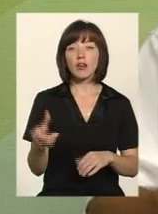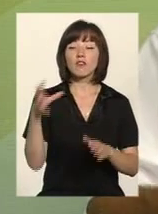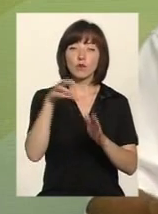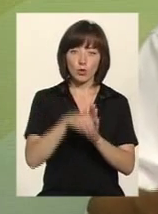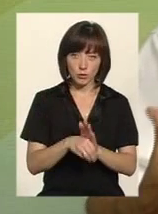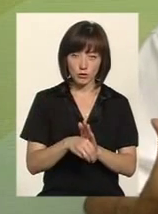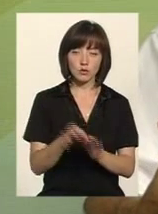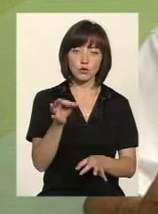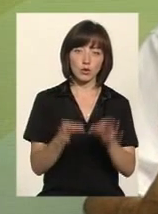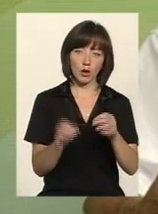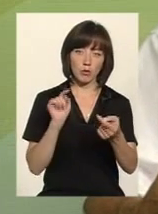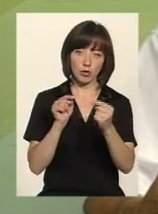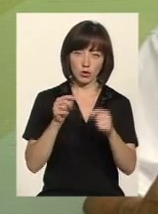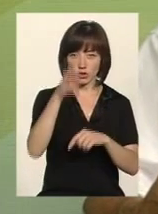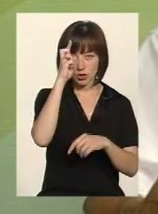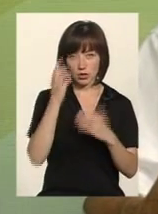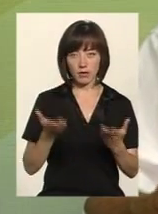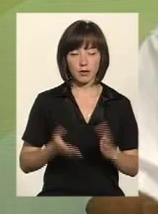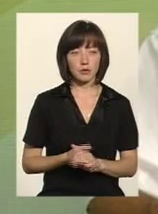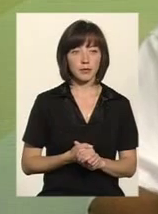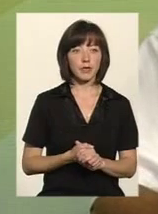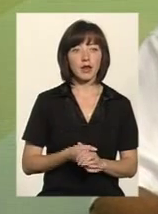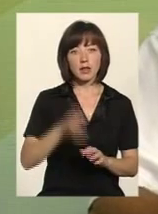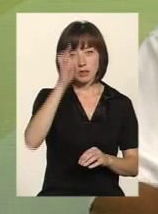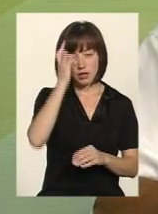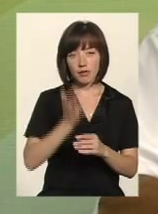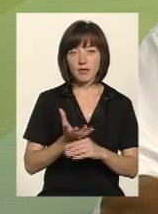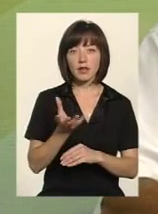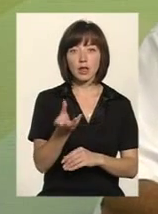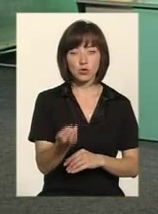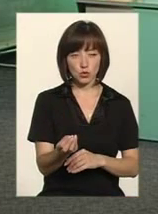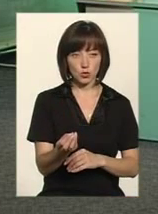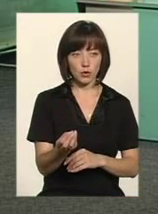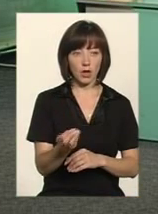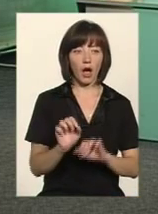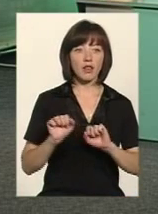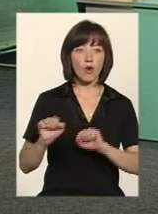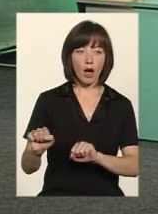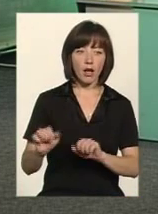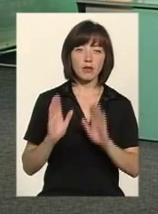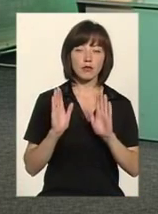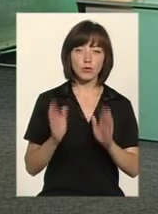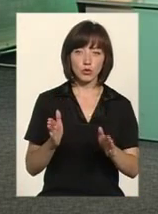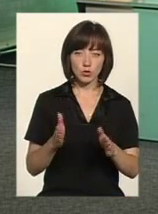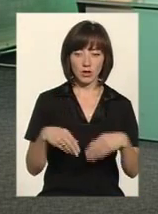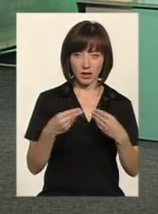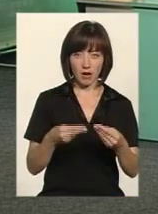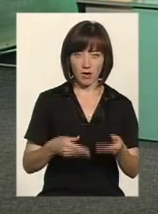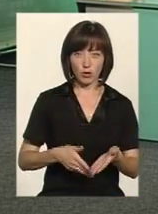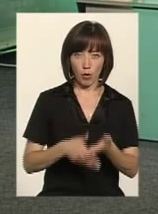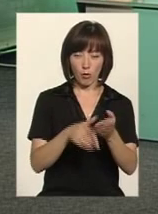числі, в судах проти держави. Тобто, держава фінансує адвокатів, які будуть захищати людей